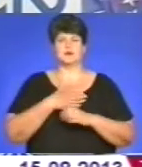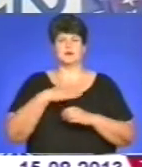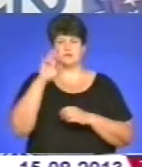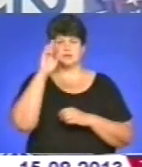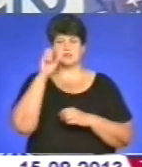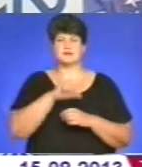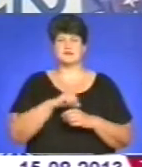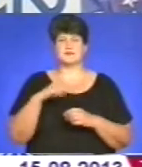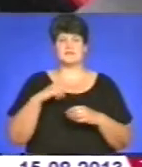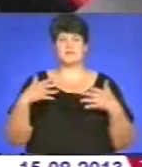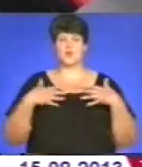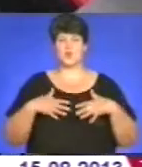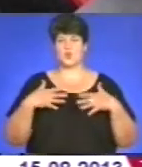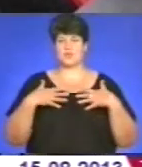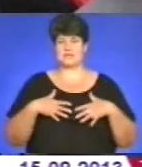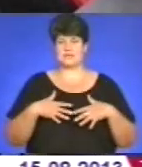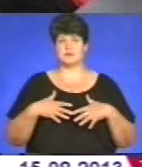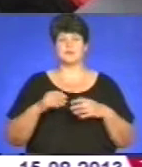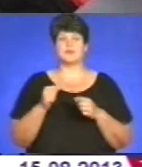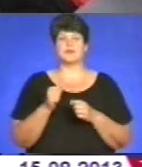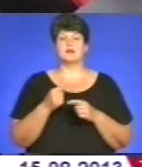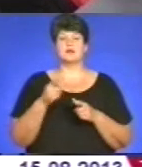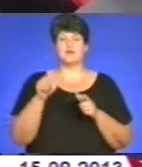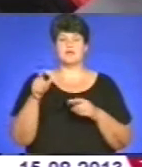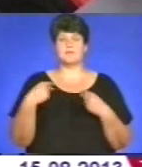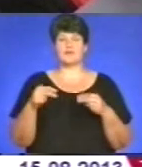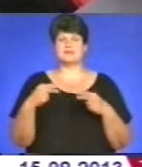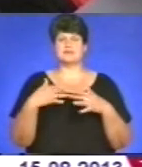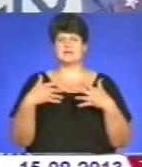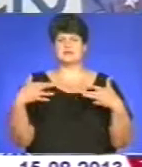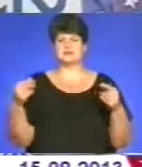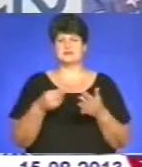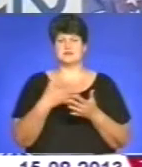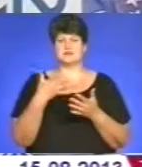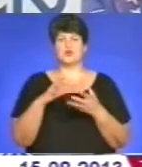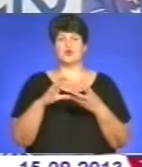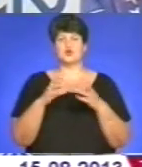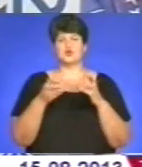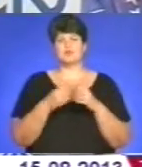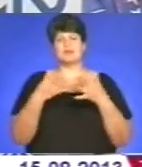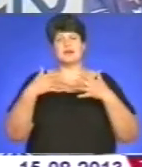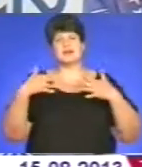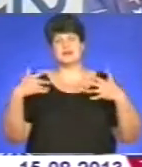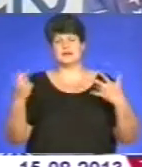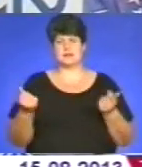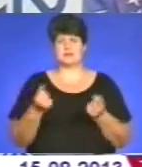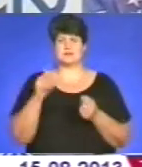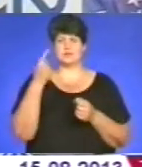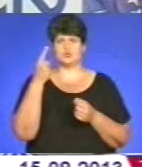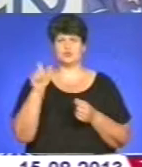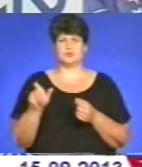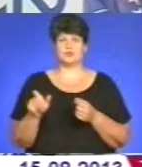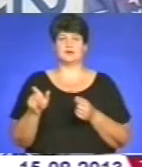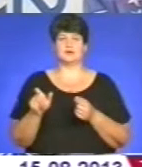він громадянин Грузії. Людей продають за різними цінами. Вони коливаються. Сума досить різна, як казала Марина Миколаївна.